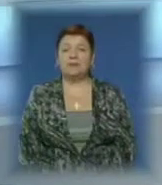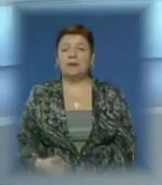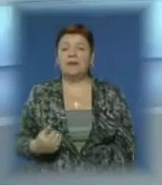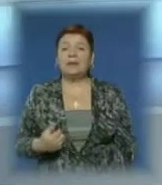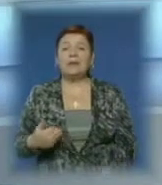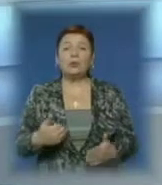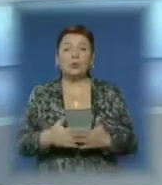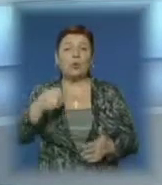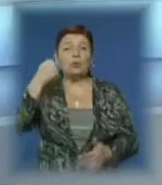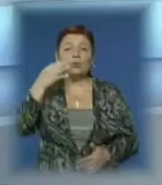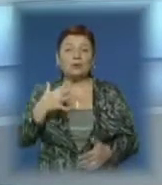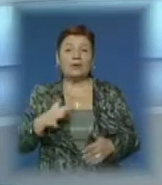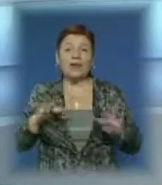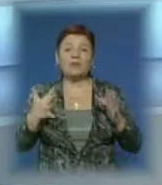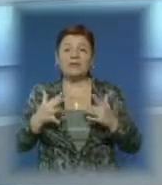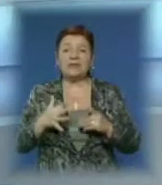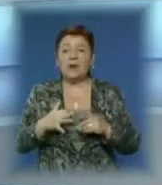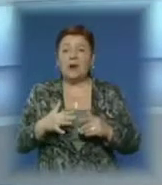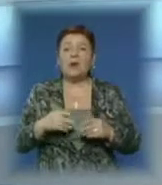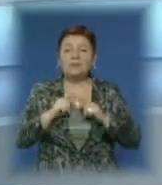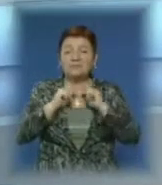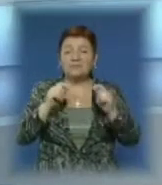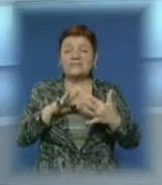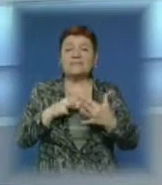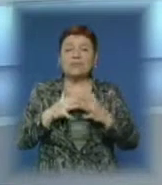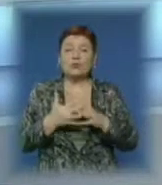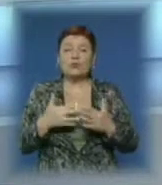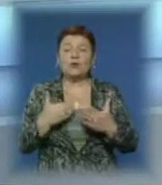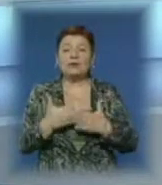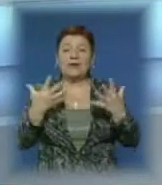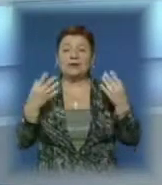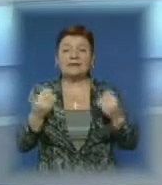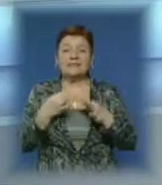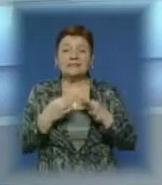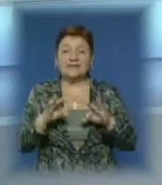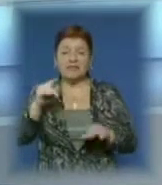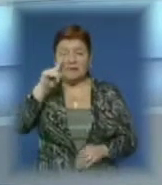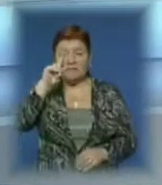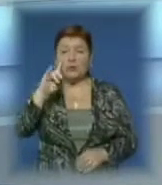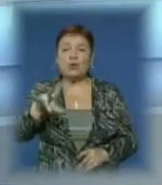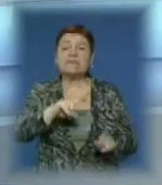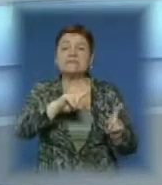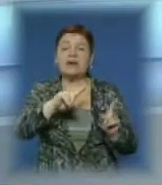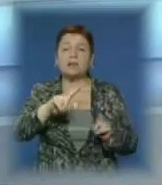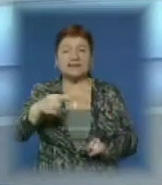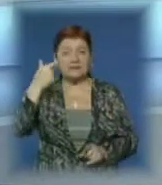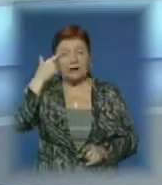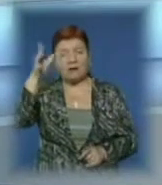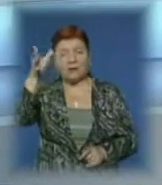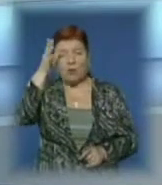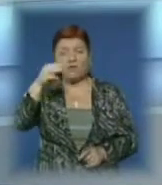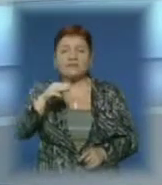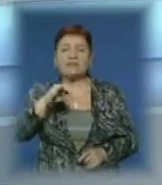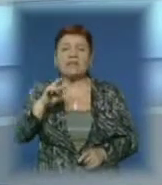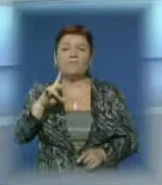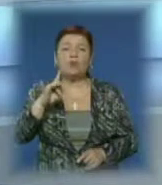культурних подій в краї. Подарунок рідному селу до Дня Незалежності України зробив відомий закарпатський науковець Михайло Тиводар.